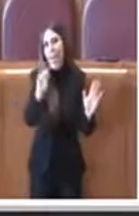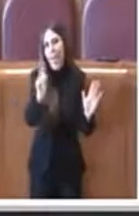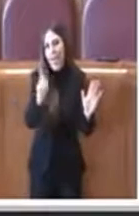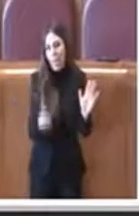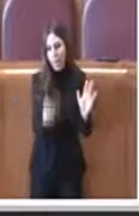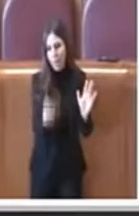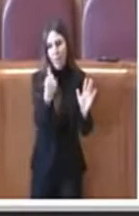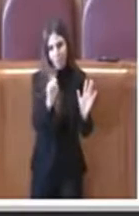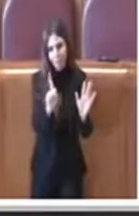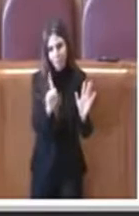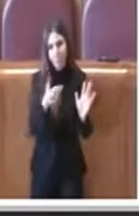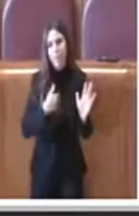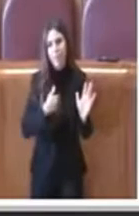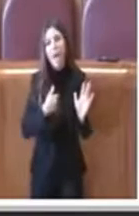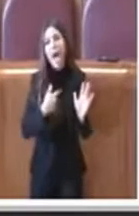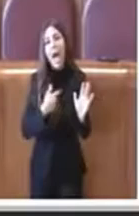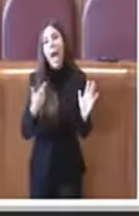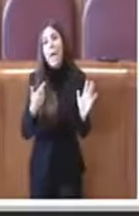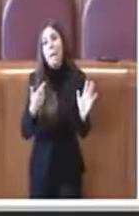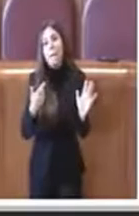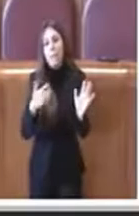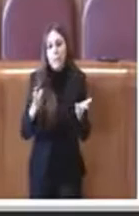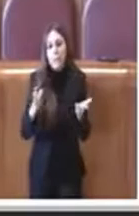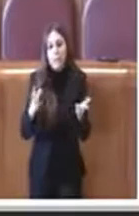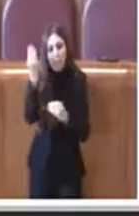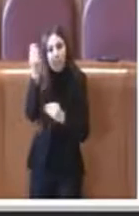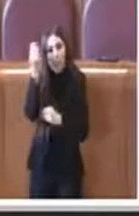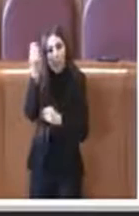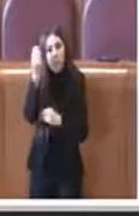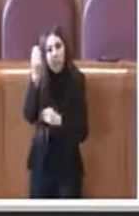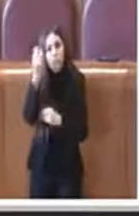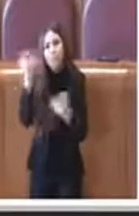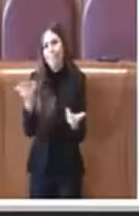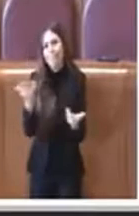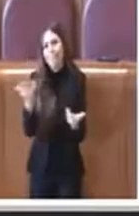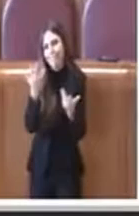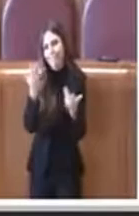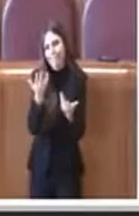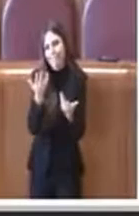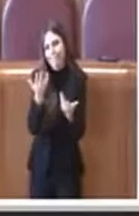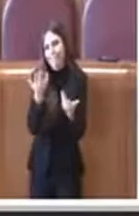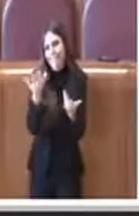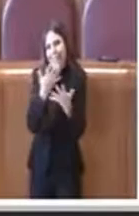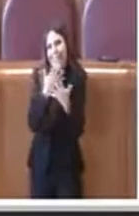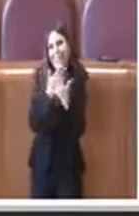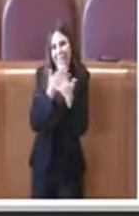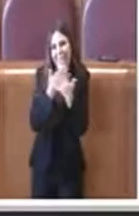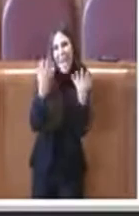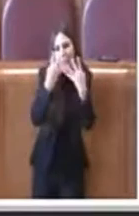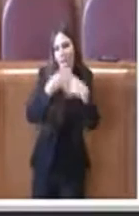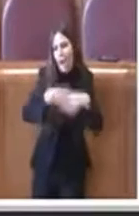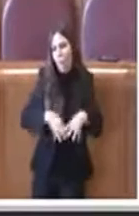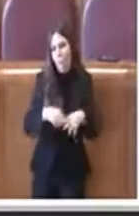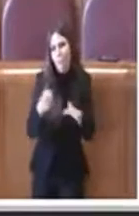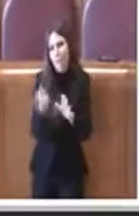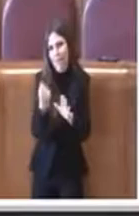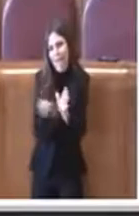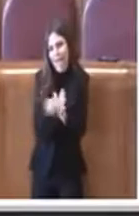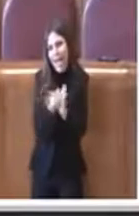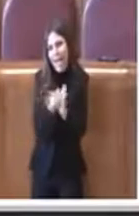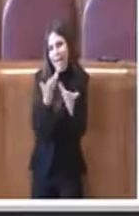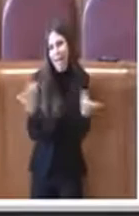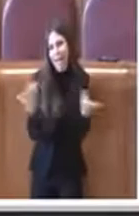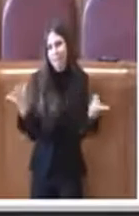ritengo anche penali penso che qualche cosa debba necessariamente accadere comunque